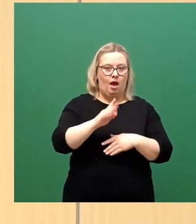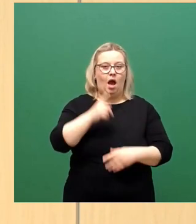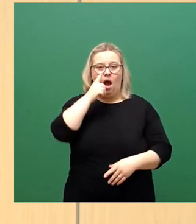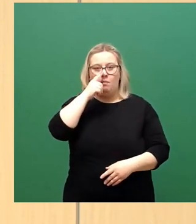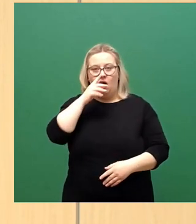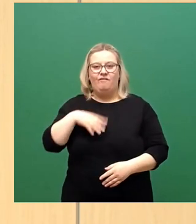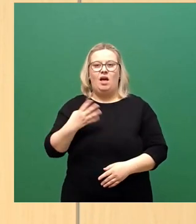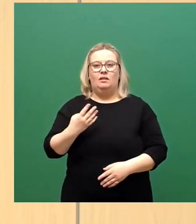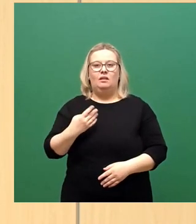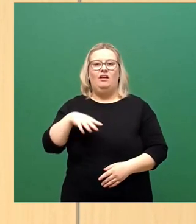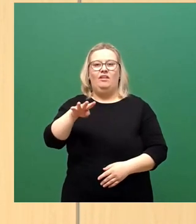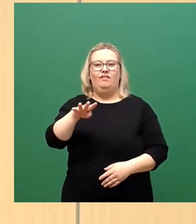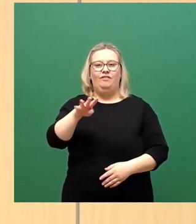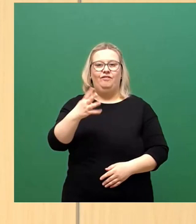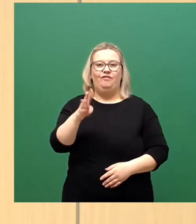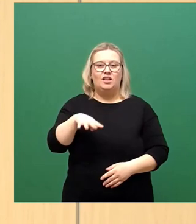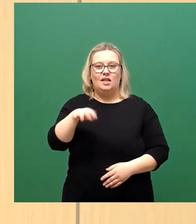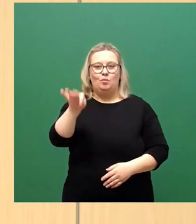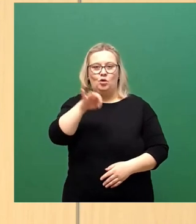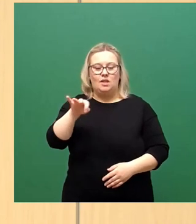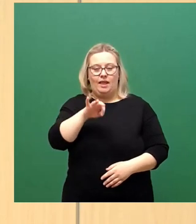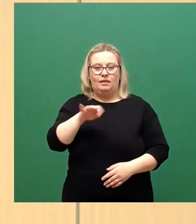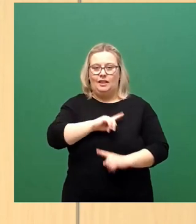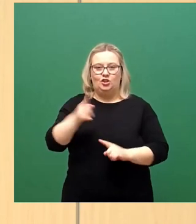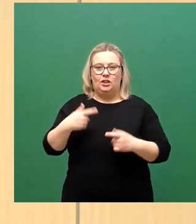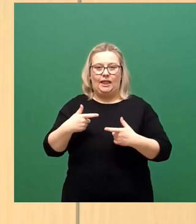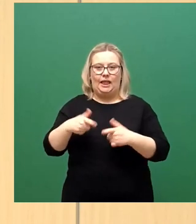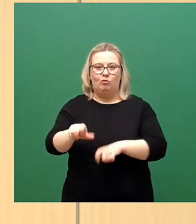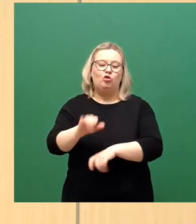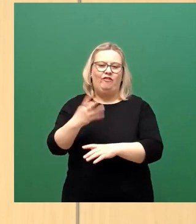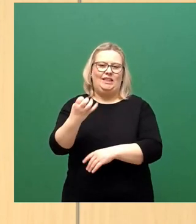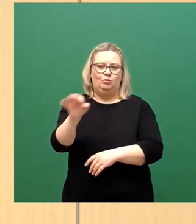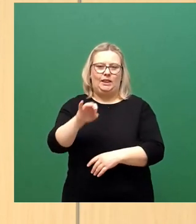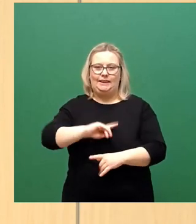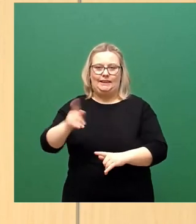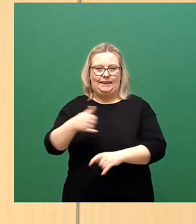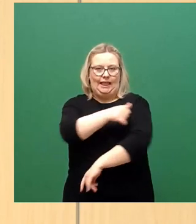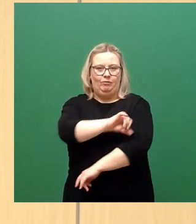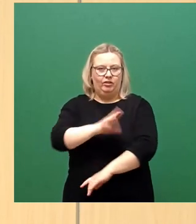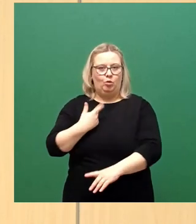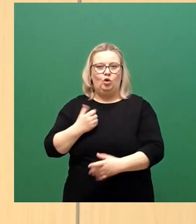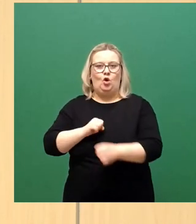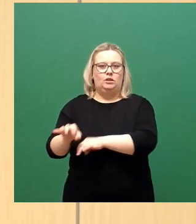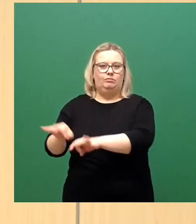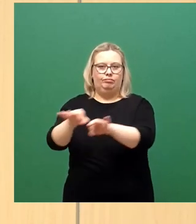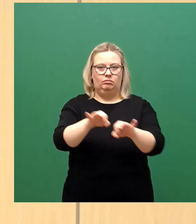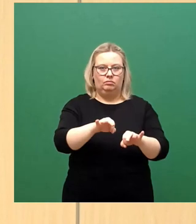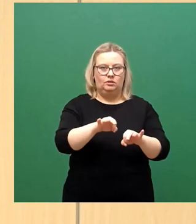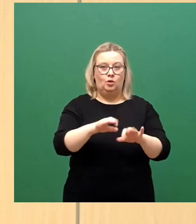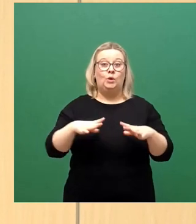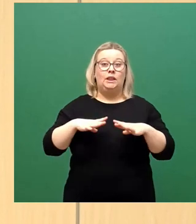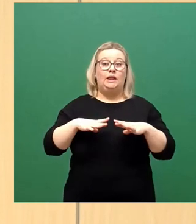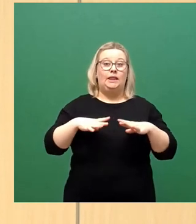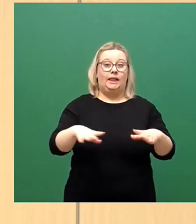sind, ist das zu viel, um Ansteckungen durch das Lehrpersonal auszuschließen. Und zudem sind offenbar Genesene bei dieser Statistik weggelassen